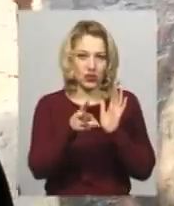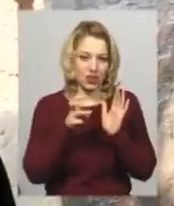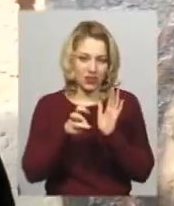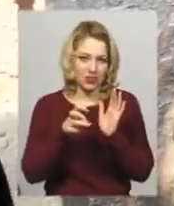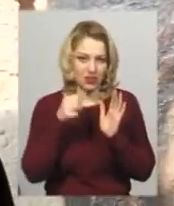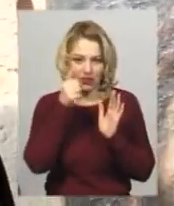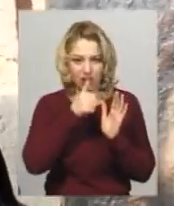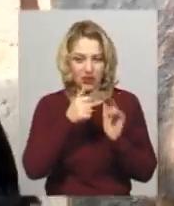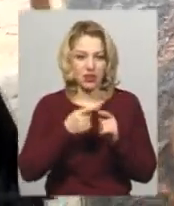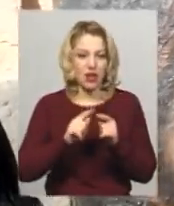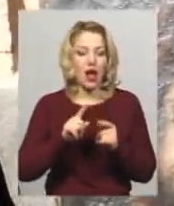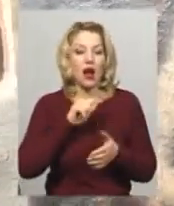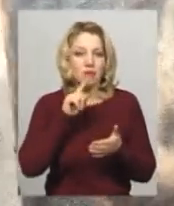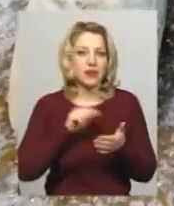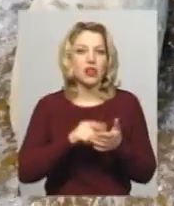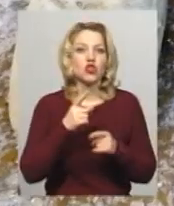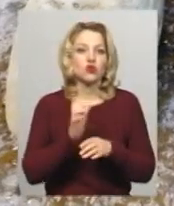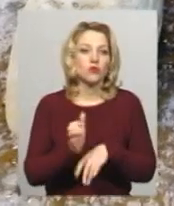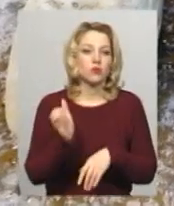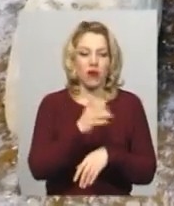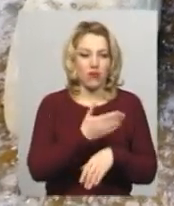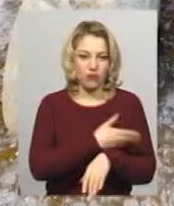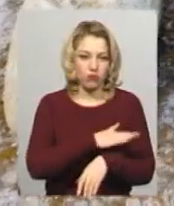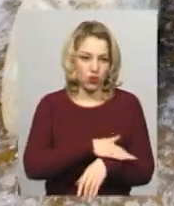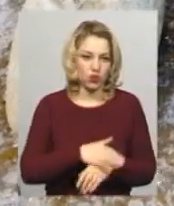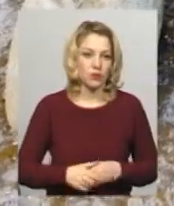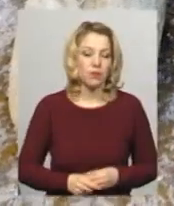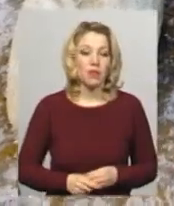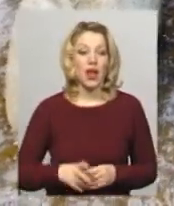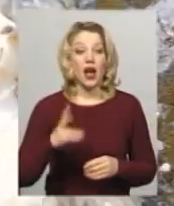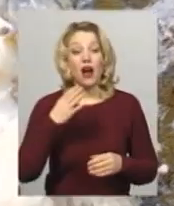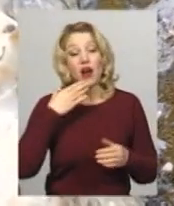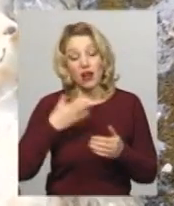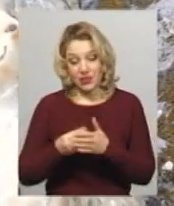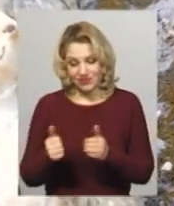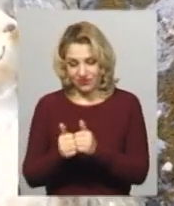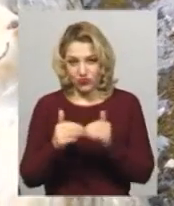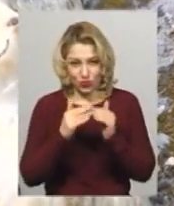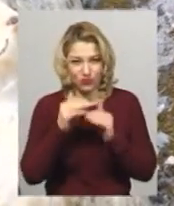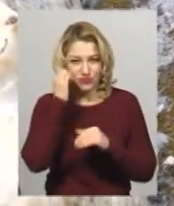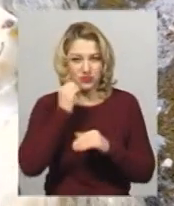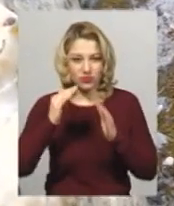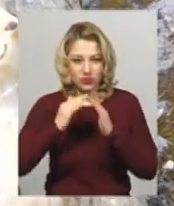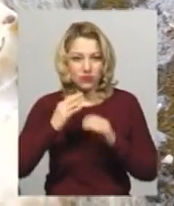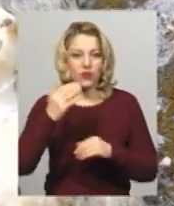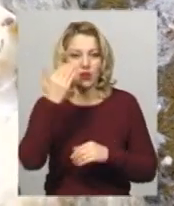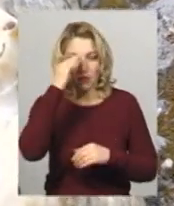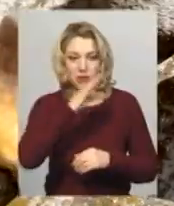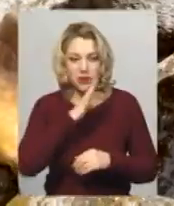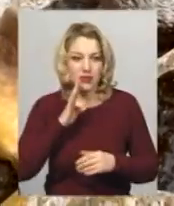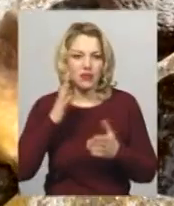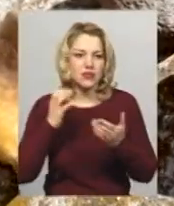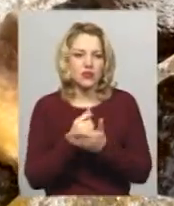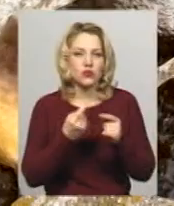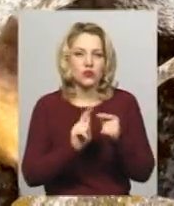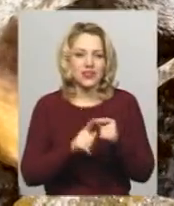а що ж тоді поїхало в Польщу? А на обійсті своїх батьків Анатолій Резнік, каже, знайшов оці давні знаряддя праці та свинцевий